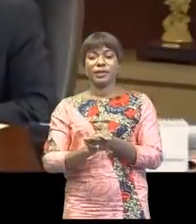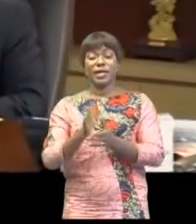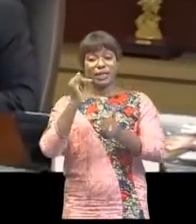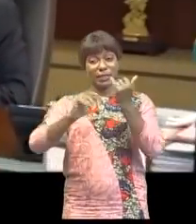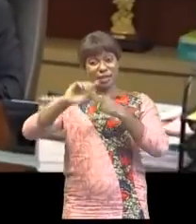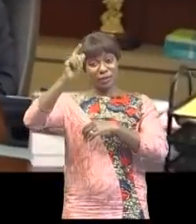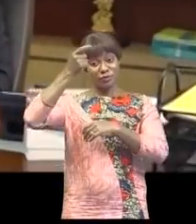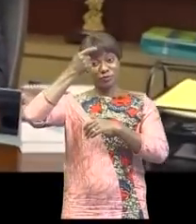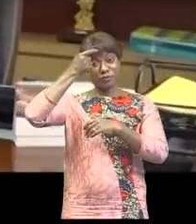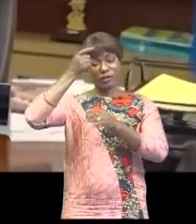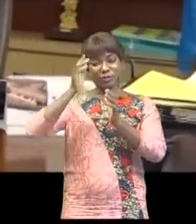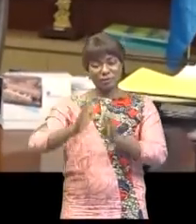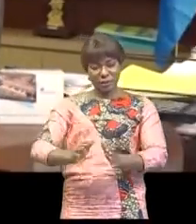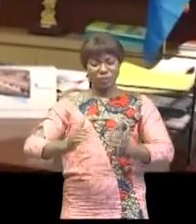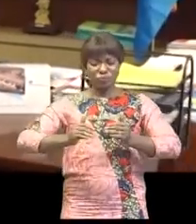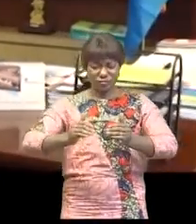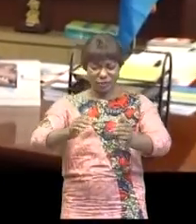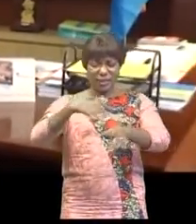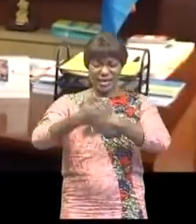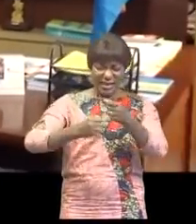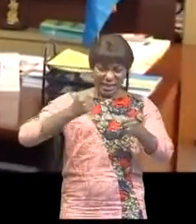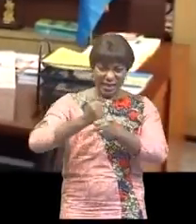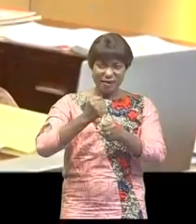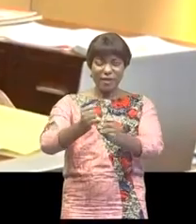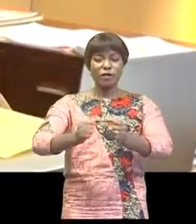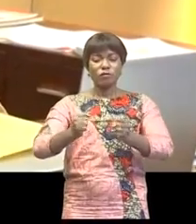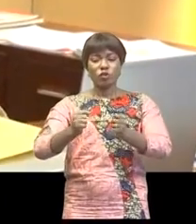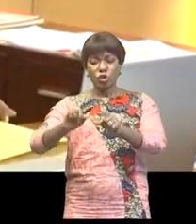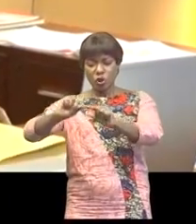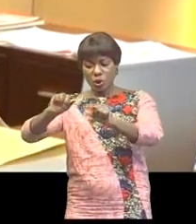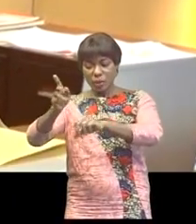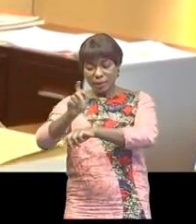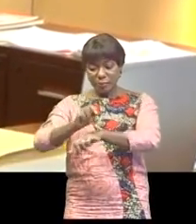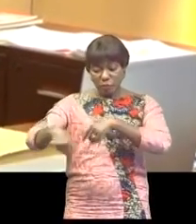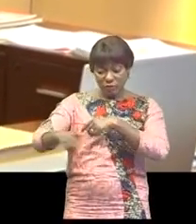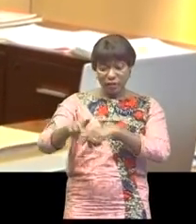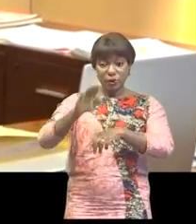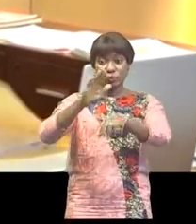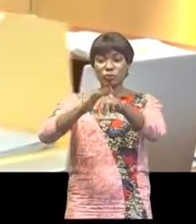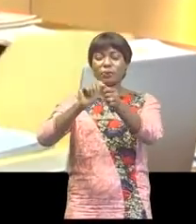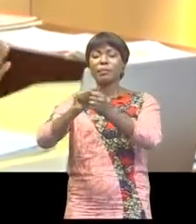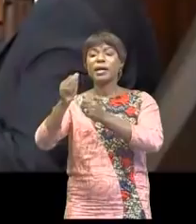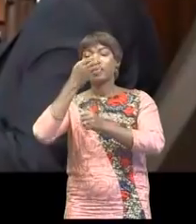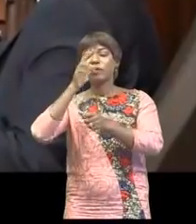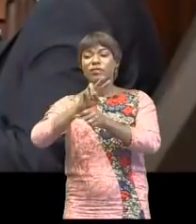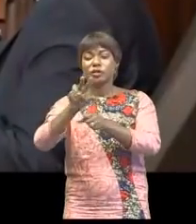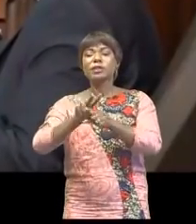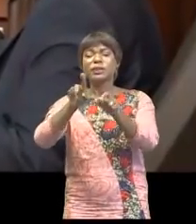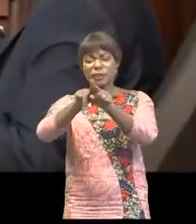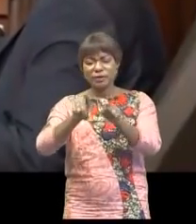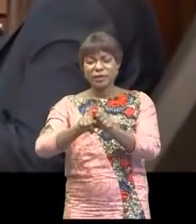le gouvernement poursuit ses efforts en équipement de province touchée par la pandémie, il poursuit en même temps la